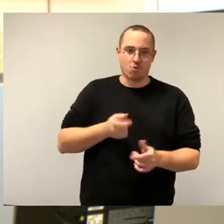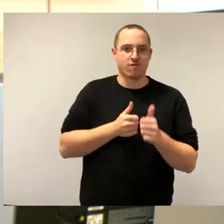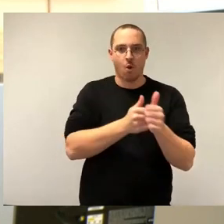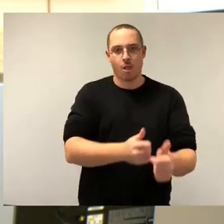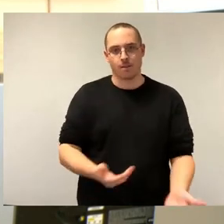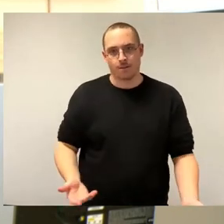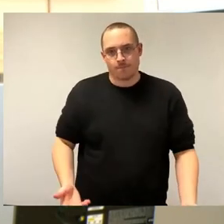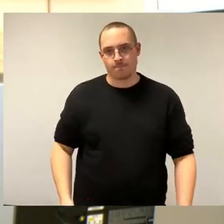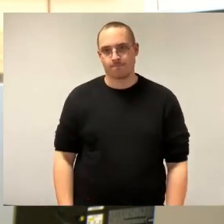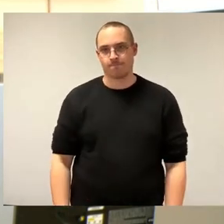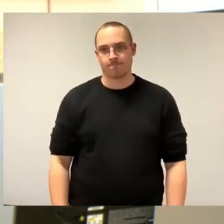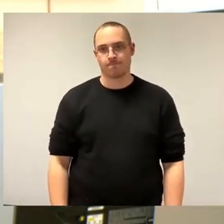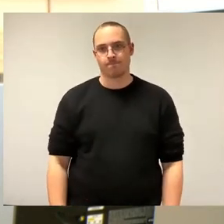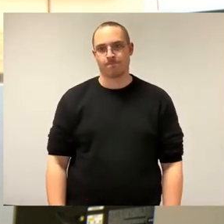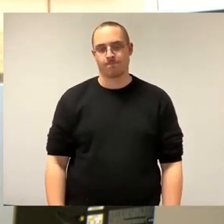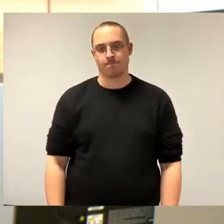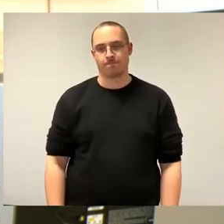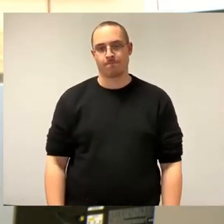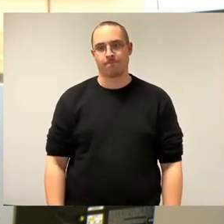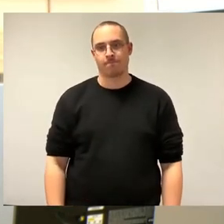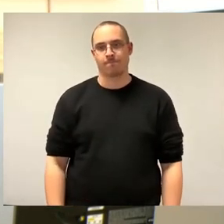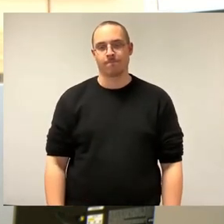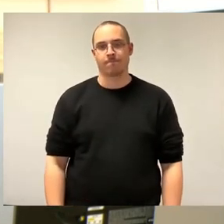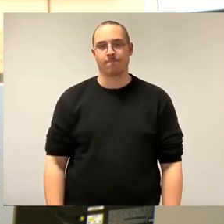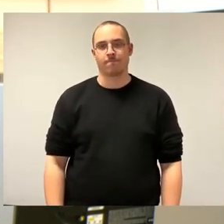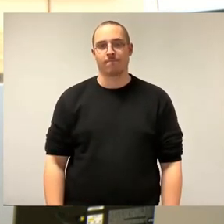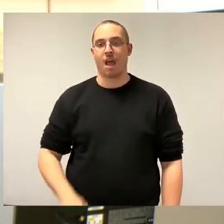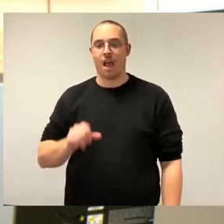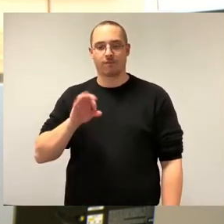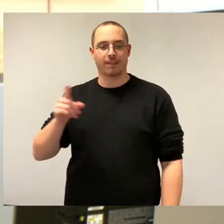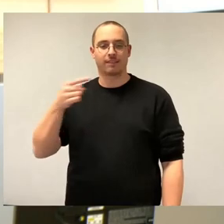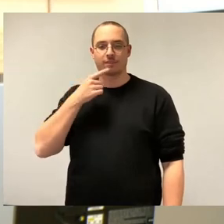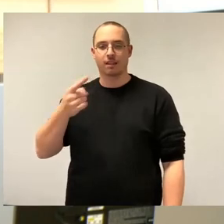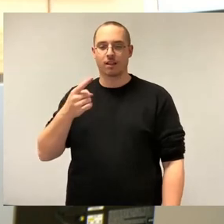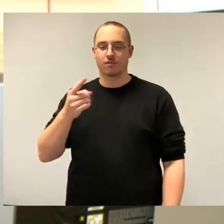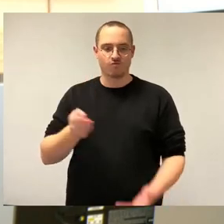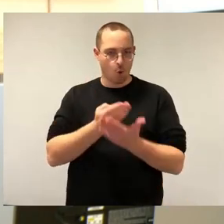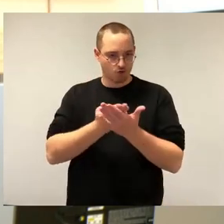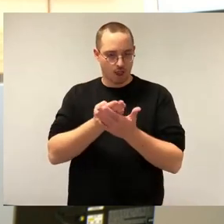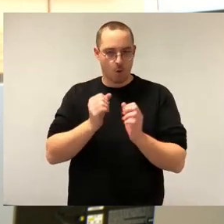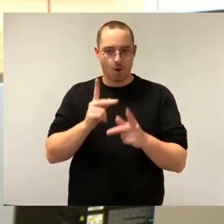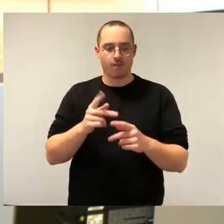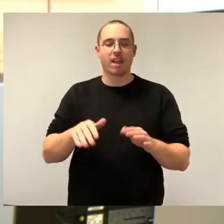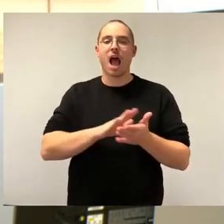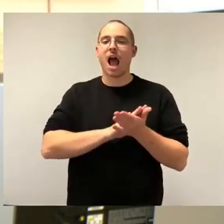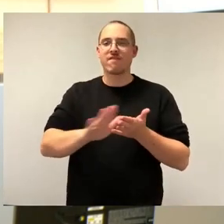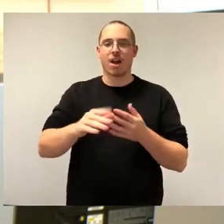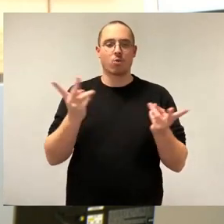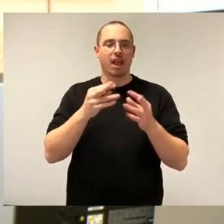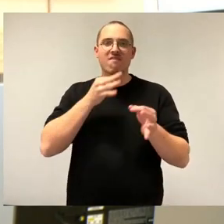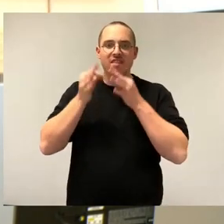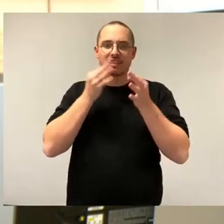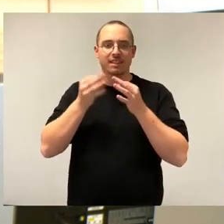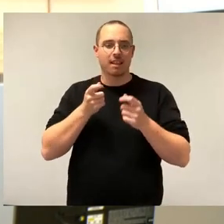Die Frage, ob wir jetzt hier, wie die AfD das Vorschlag, einen einfachen oder qualifizierten Mietspiegel einführen sollten,